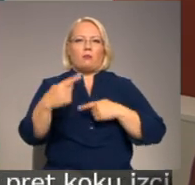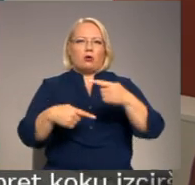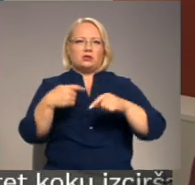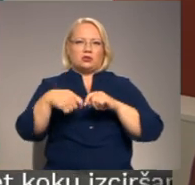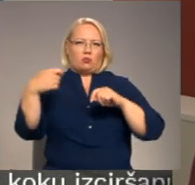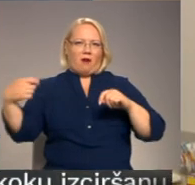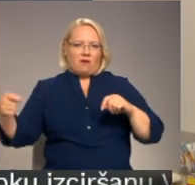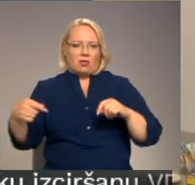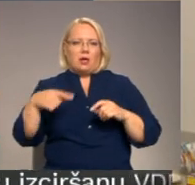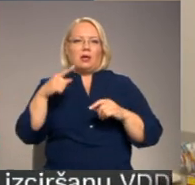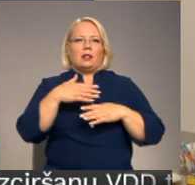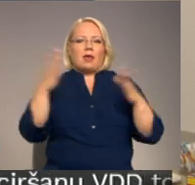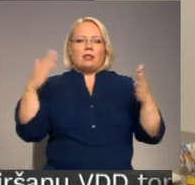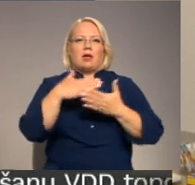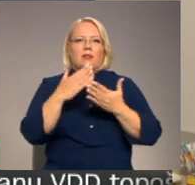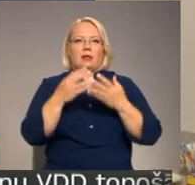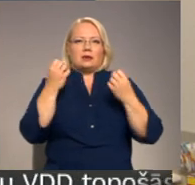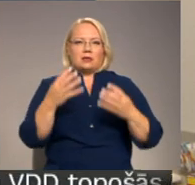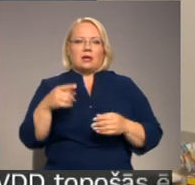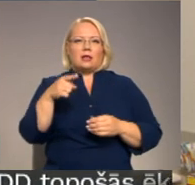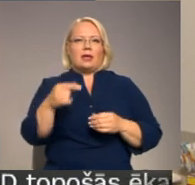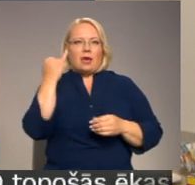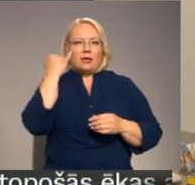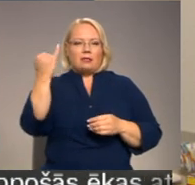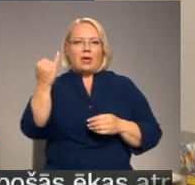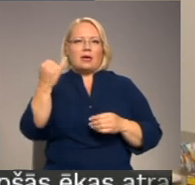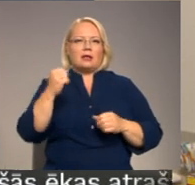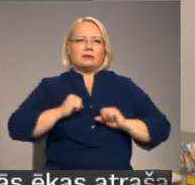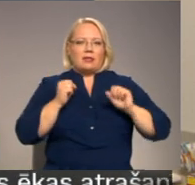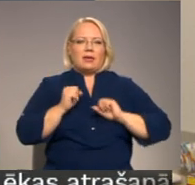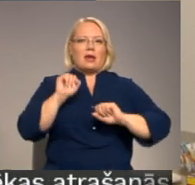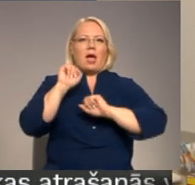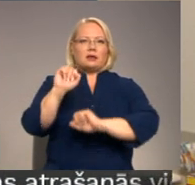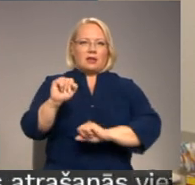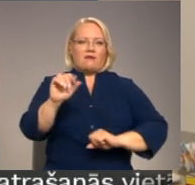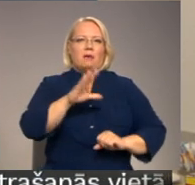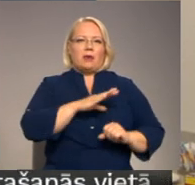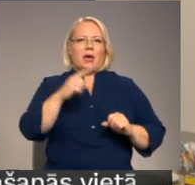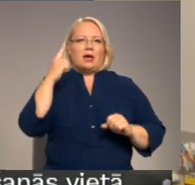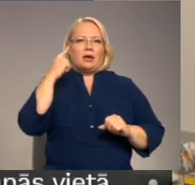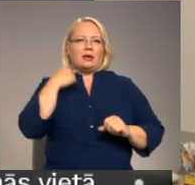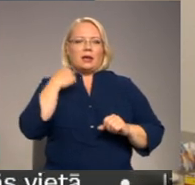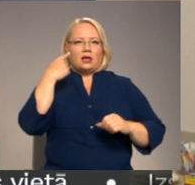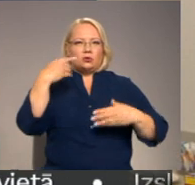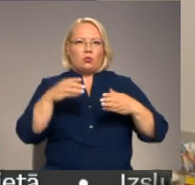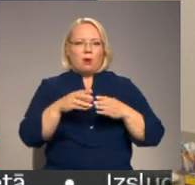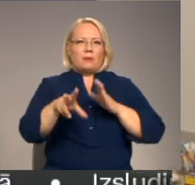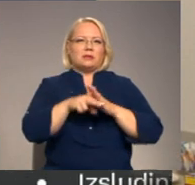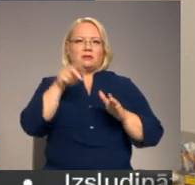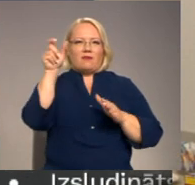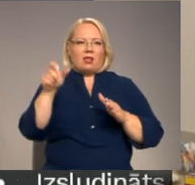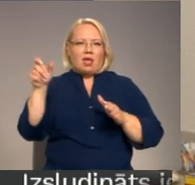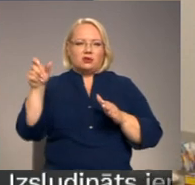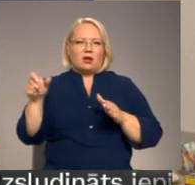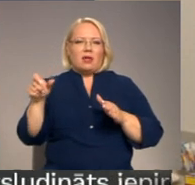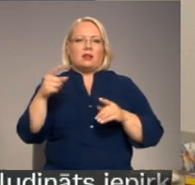Sabiedrības daļā ir arī skaidrs, ka daļa no tiem, kas šo ideju cītīgi aizstāvēja, bija Rīgas domas vēlēšana kandidāti. Viņi arī